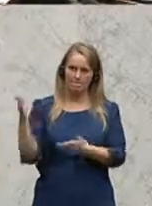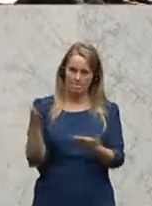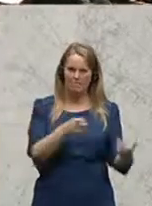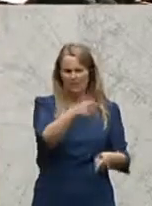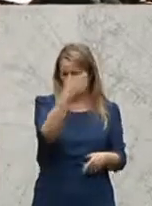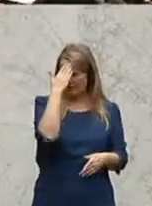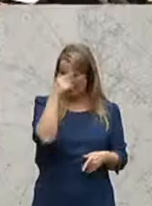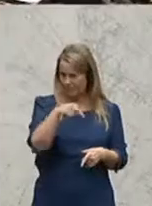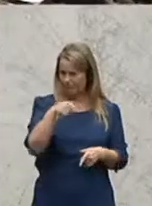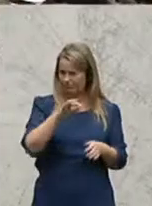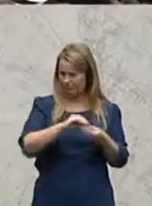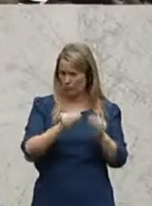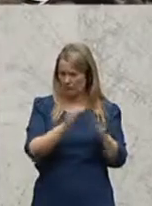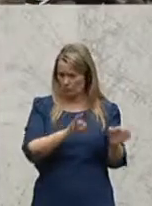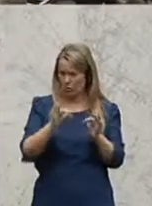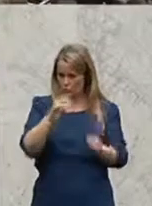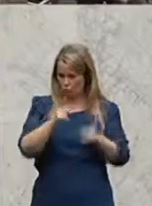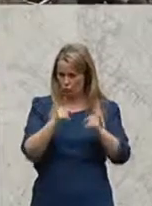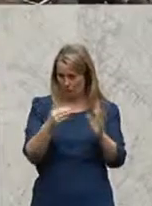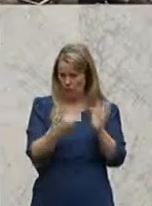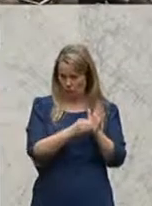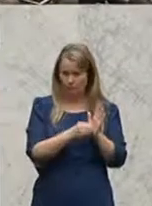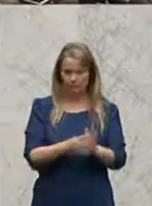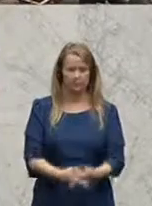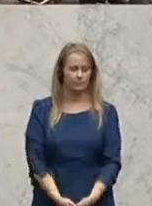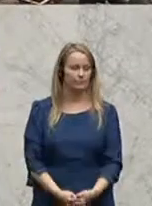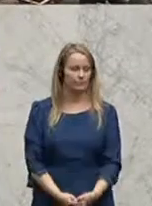freiheitlichen Peterwurm zu einer tatsächlichen Berichtigung.